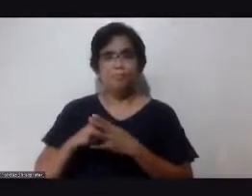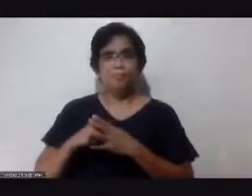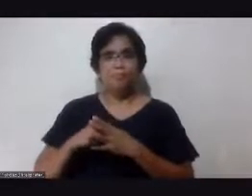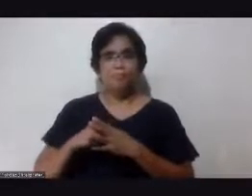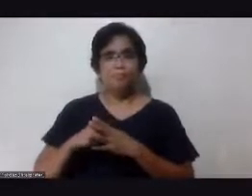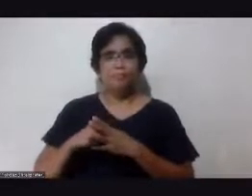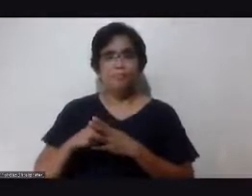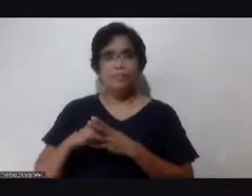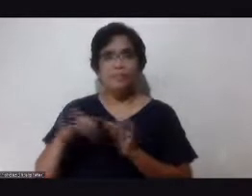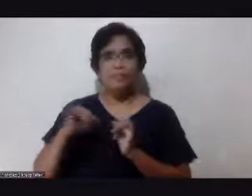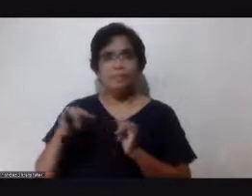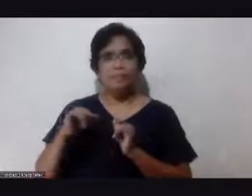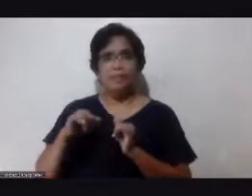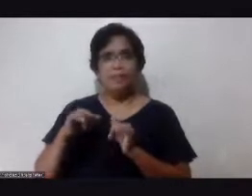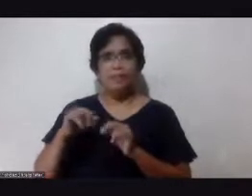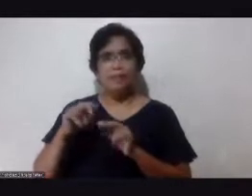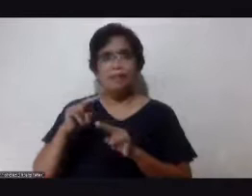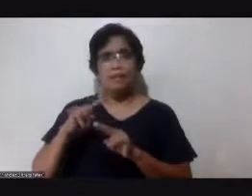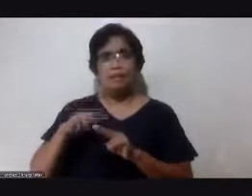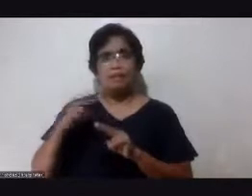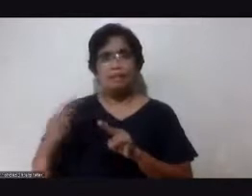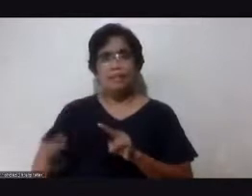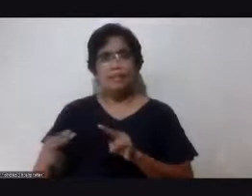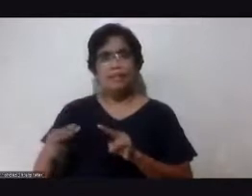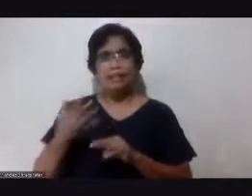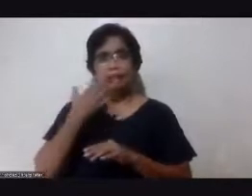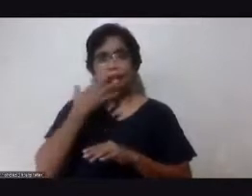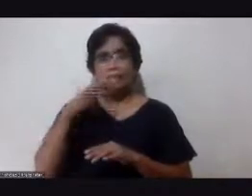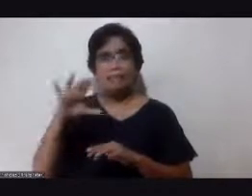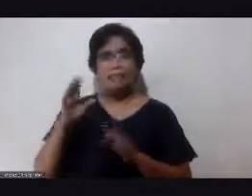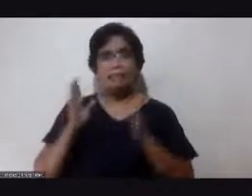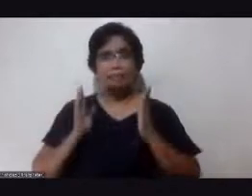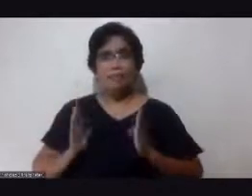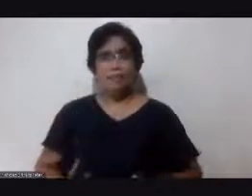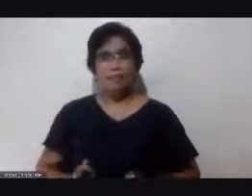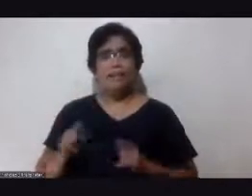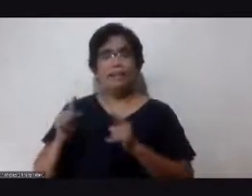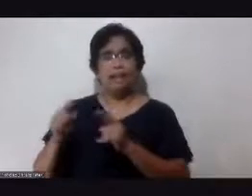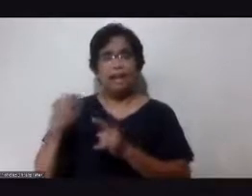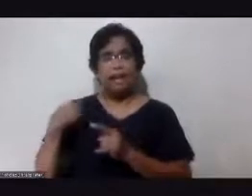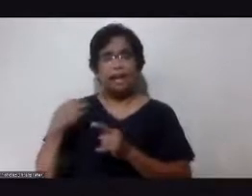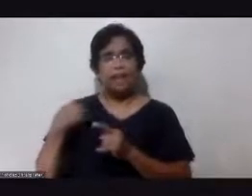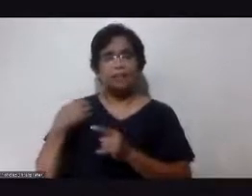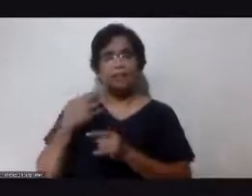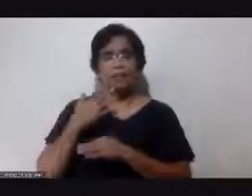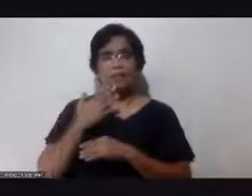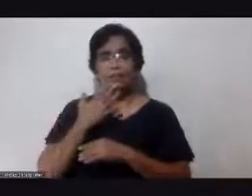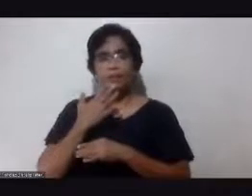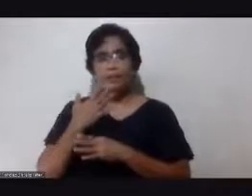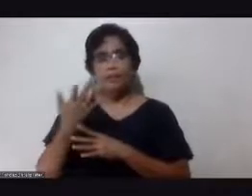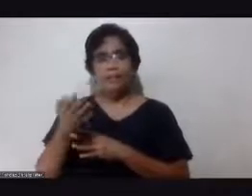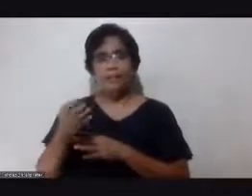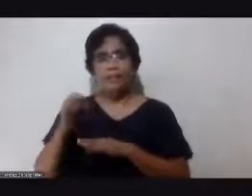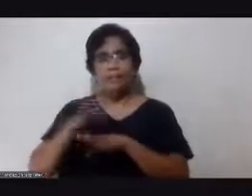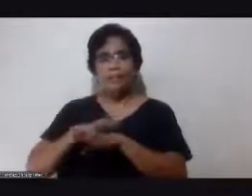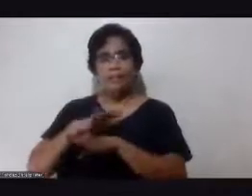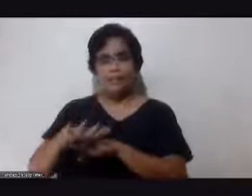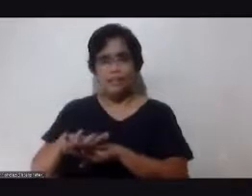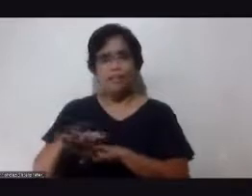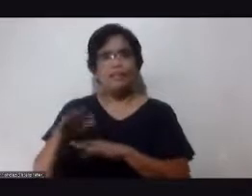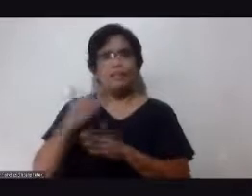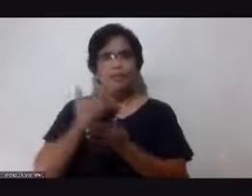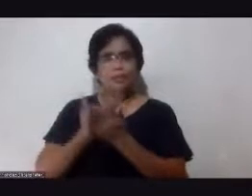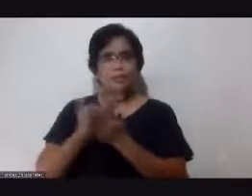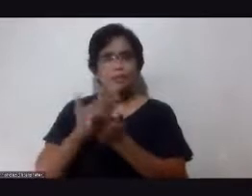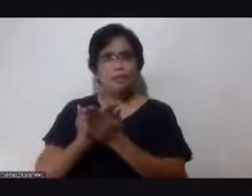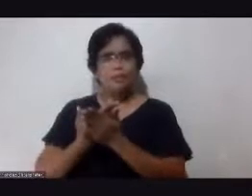pampabawas ng init sa katawan okay may cooling effect ang ampalaya so nakakaganda ng kutis ganoon ganoon